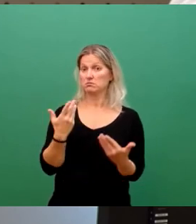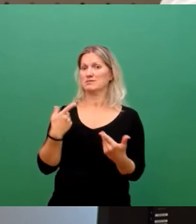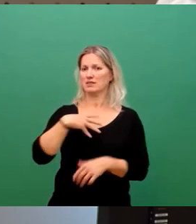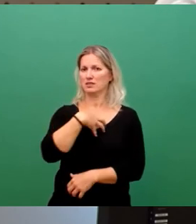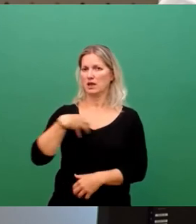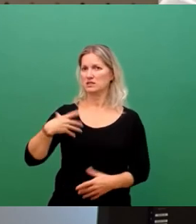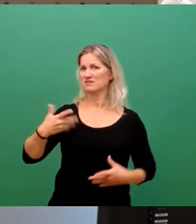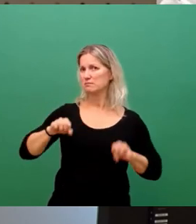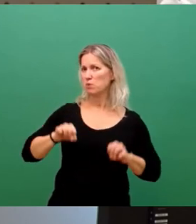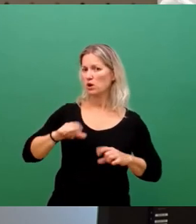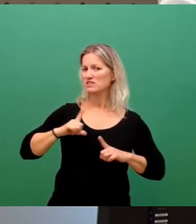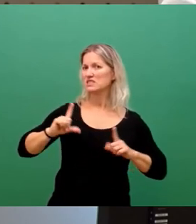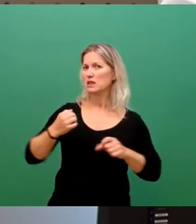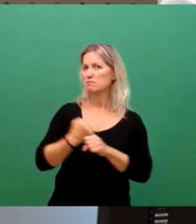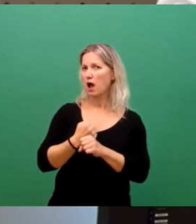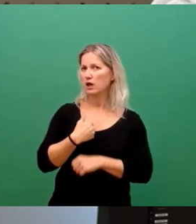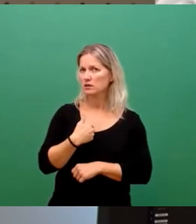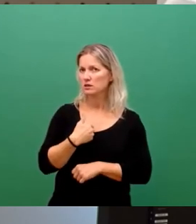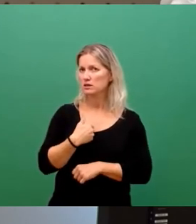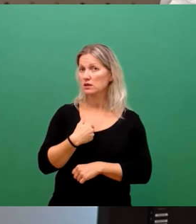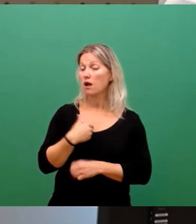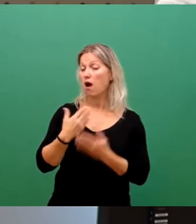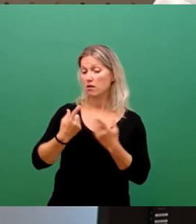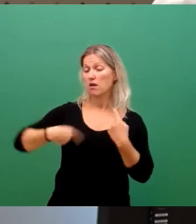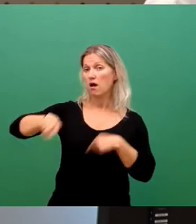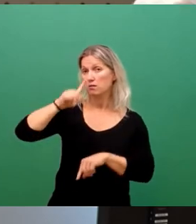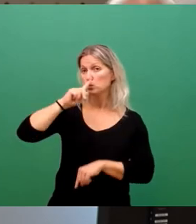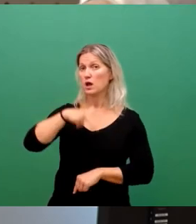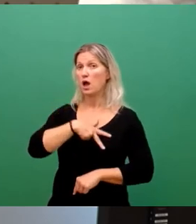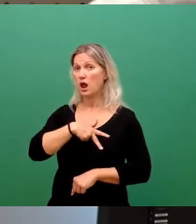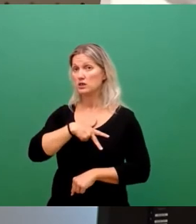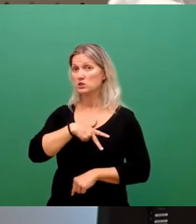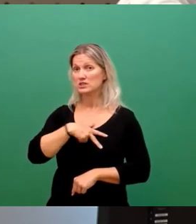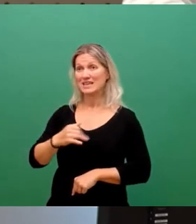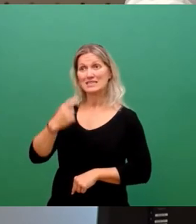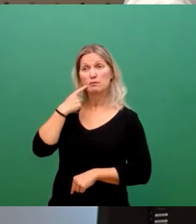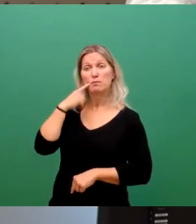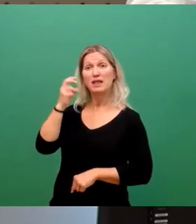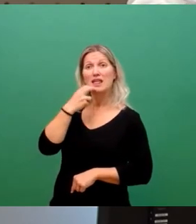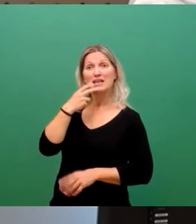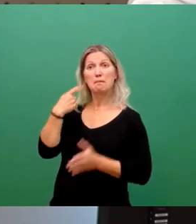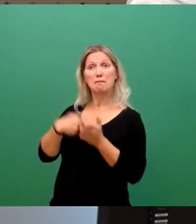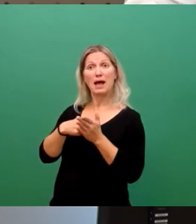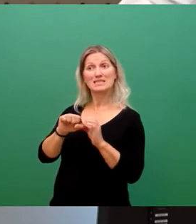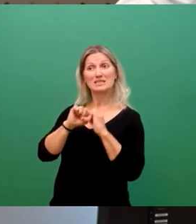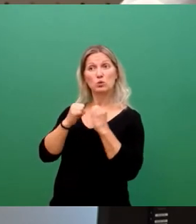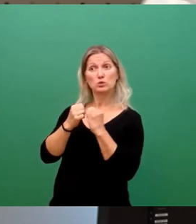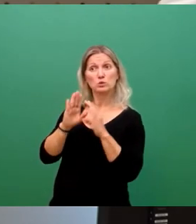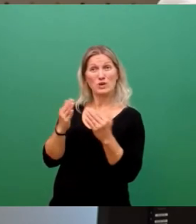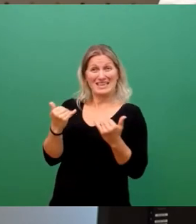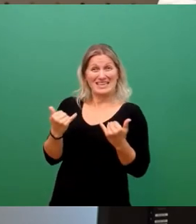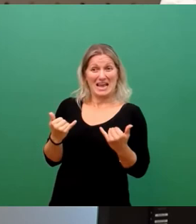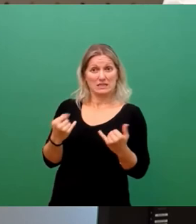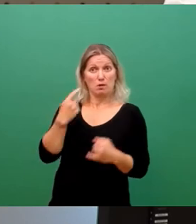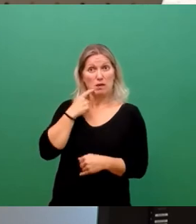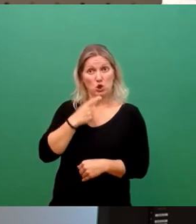tun? Und da sollten wir, glaube ich, hier im Raum auch alle ganz ehrlich sein. Wir werden an der generellen Energiepreissituation, wie sie hier gerade in Deutschland,